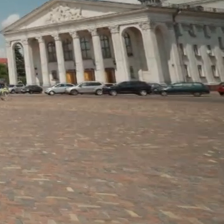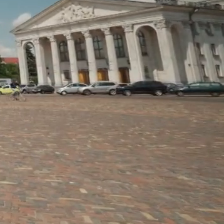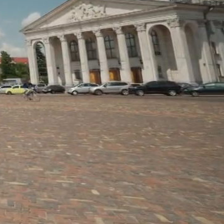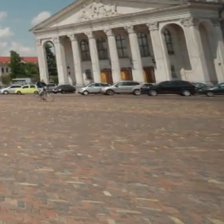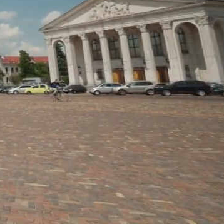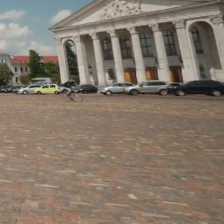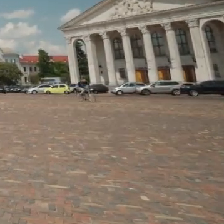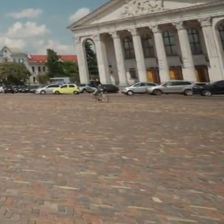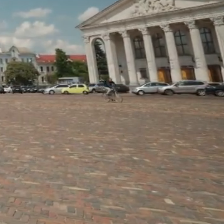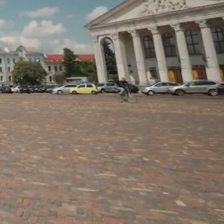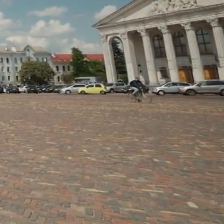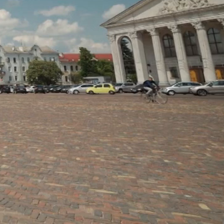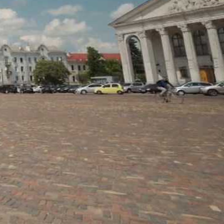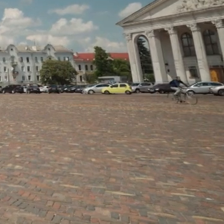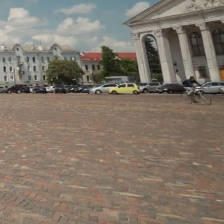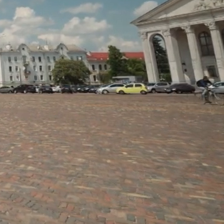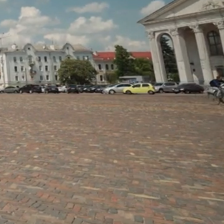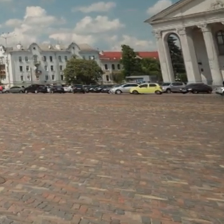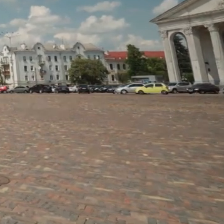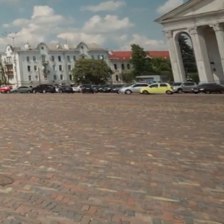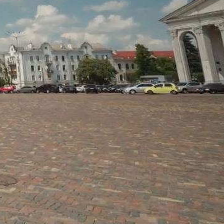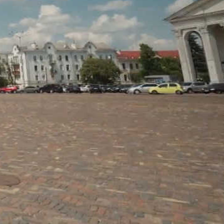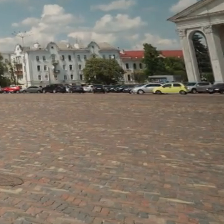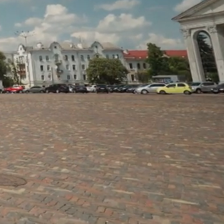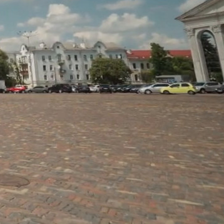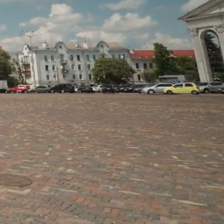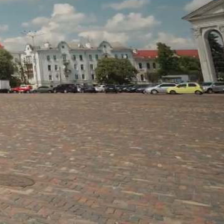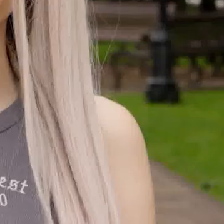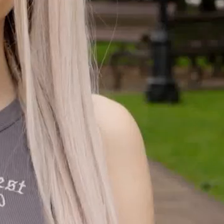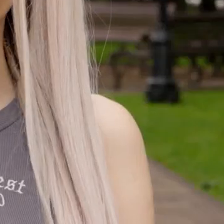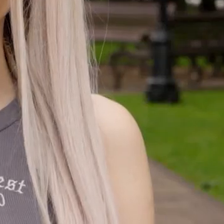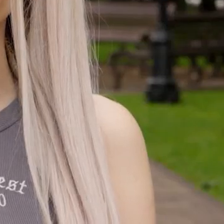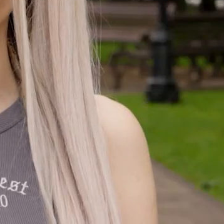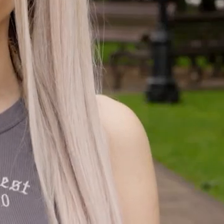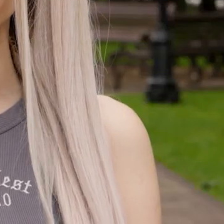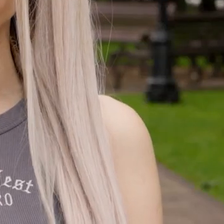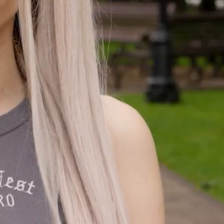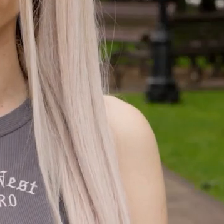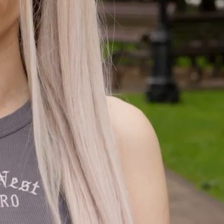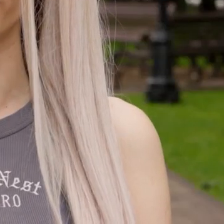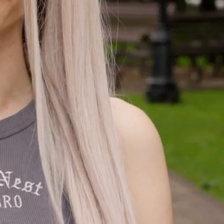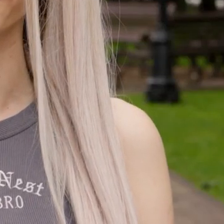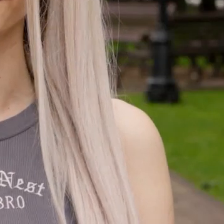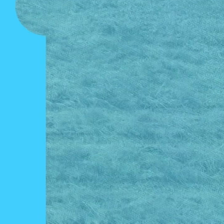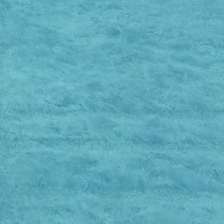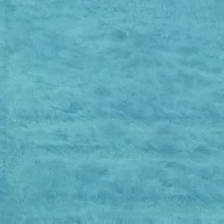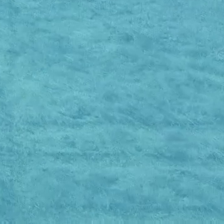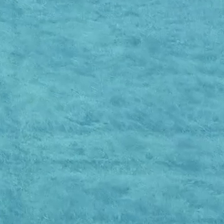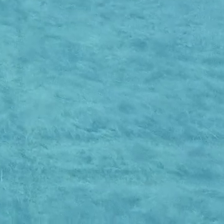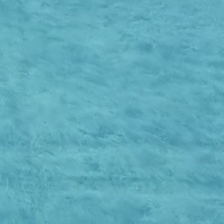перемогою. Наша перемога – це деокупація всіх наших територій і повернення кожного полоненого додому.